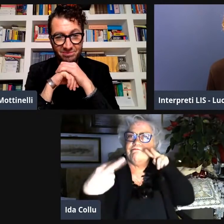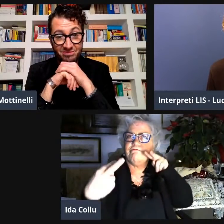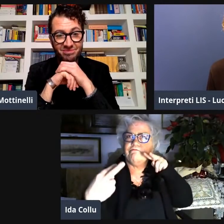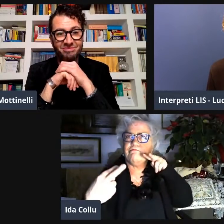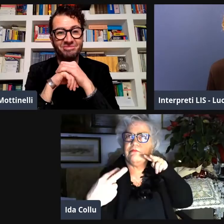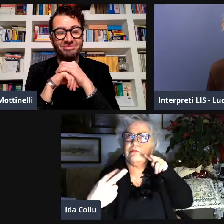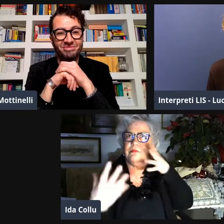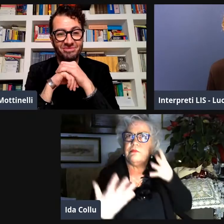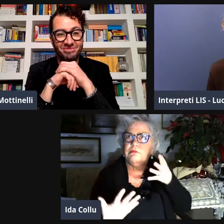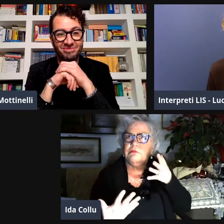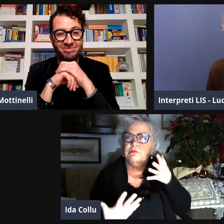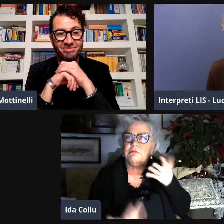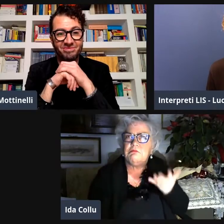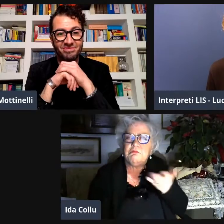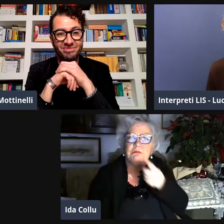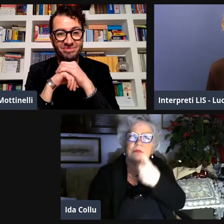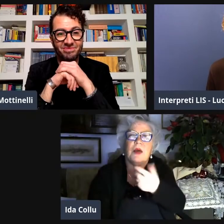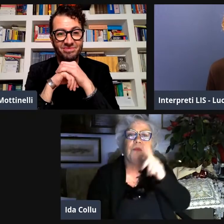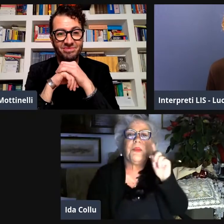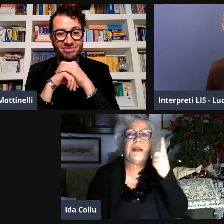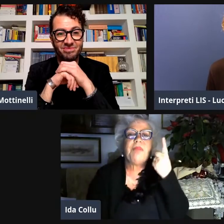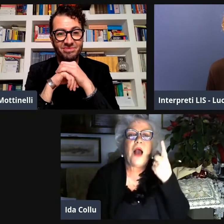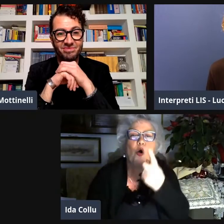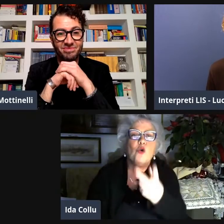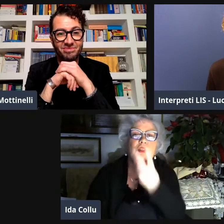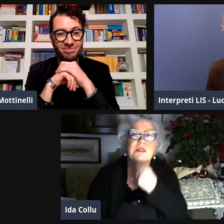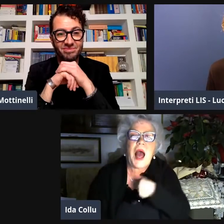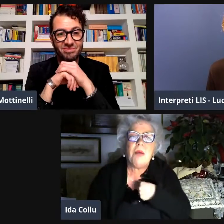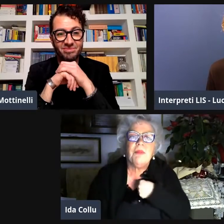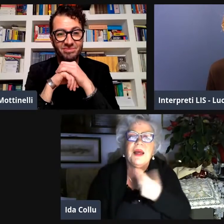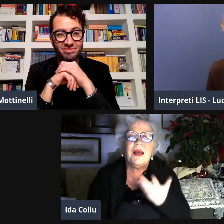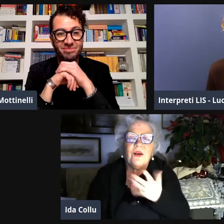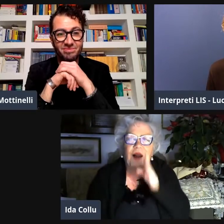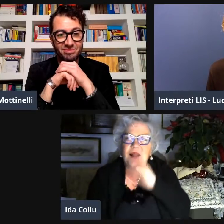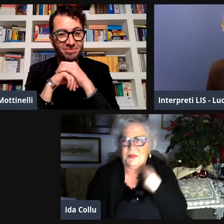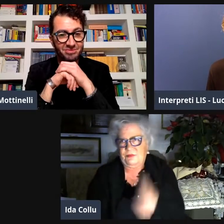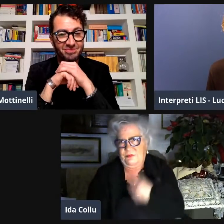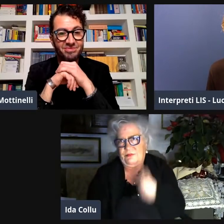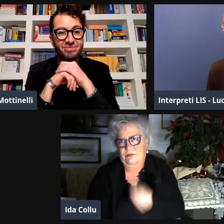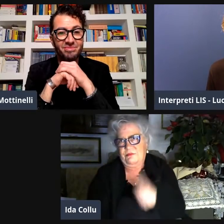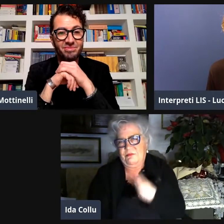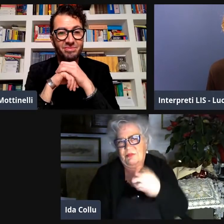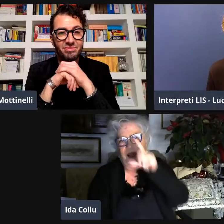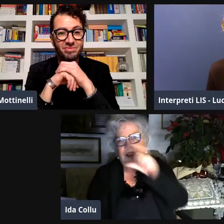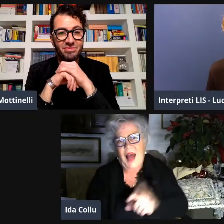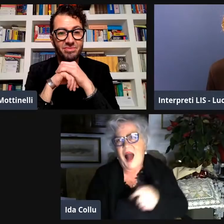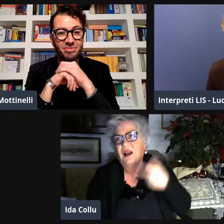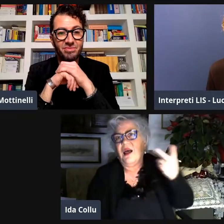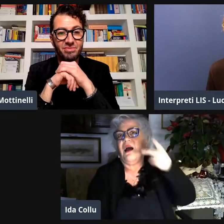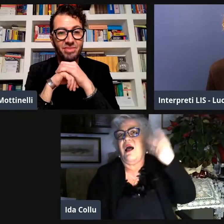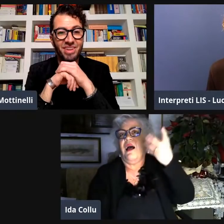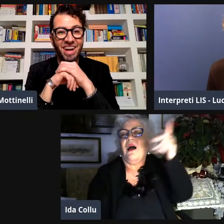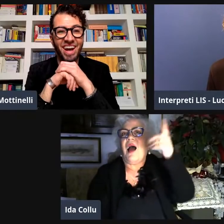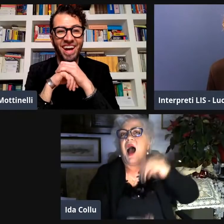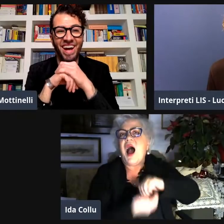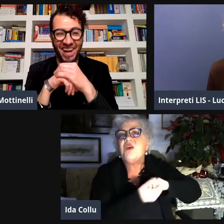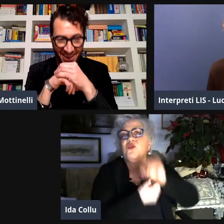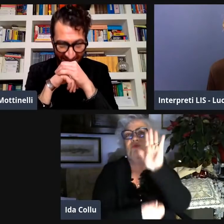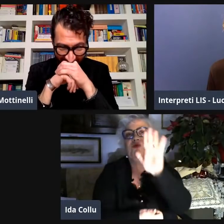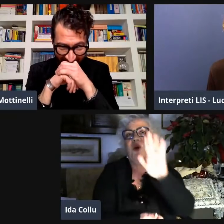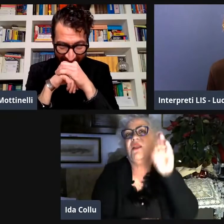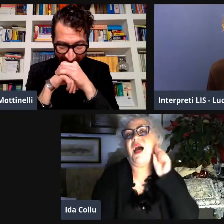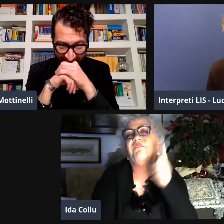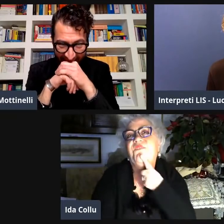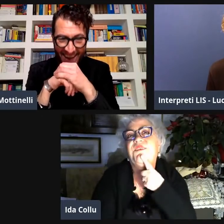siamo guardate due donne che avevamo raggiunto questo traguardo e la prima cosa che mi ha detto è stata ma in